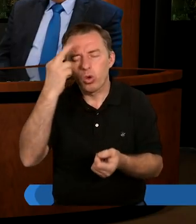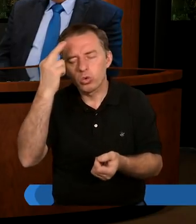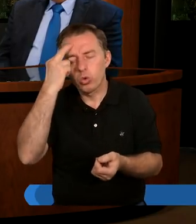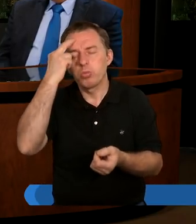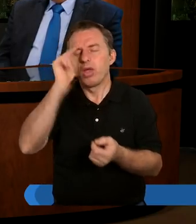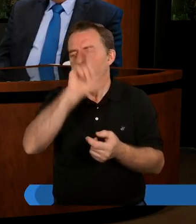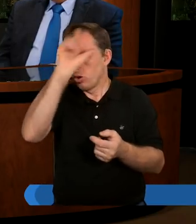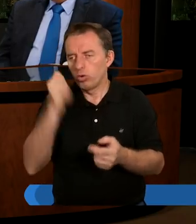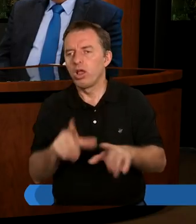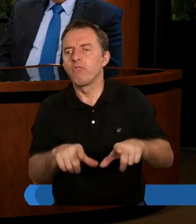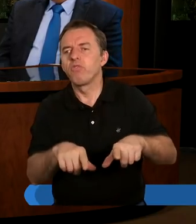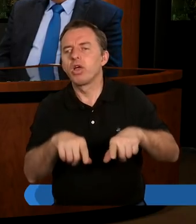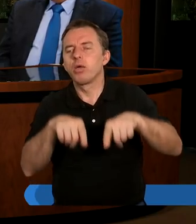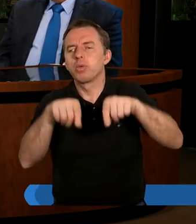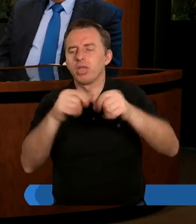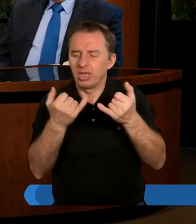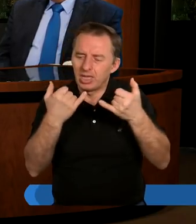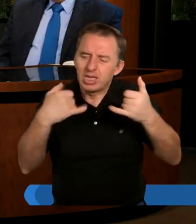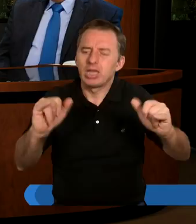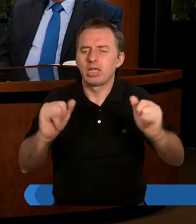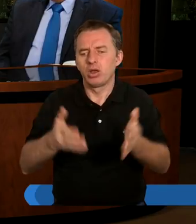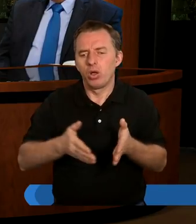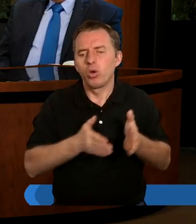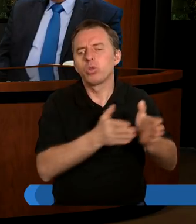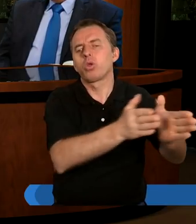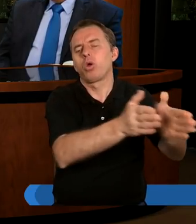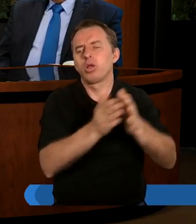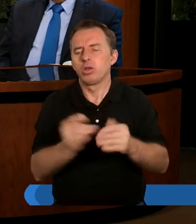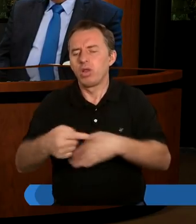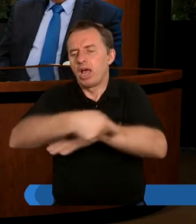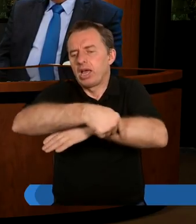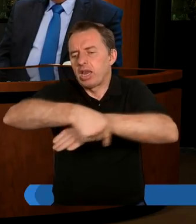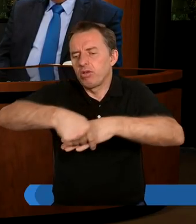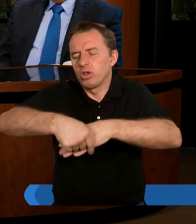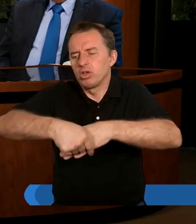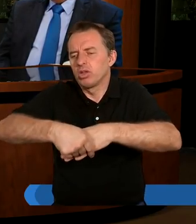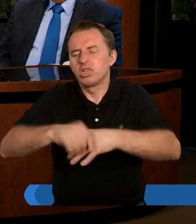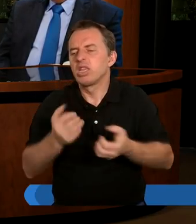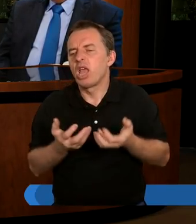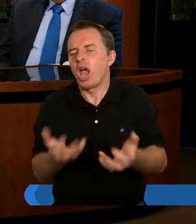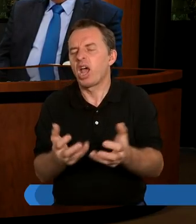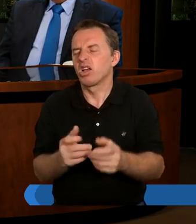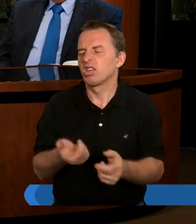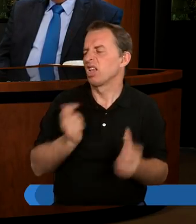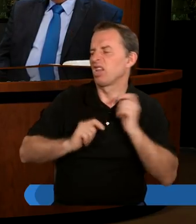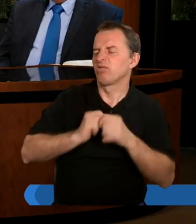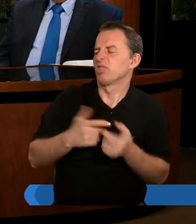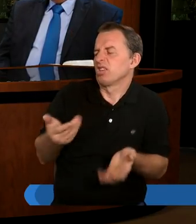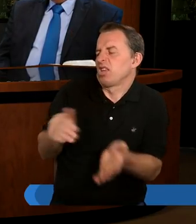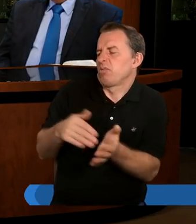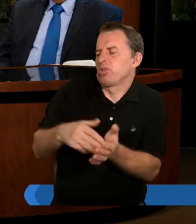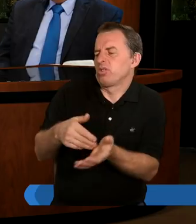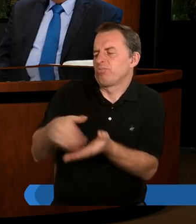wielu ludzi wybiera taką inną drogę. Żyją, napełniają się taką żółcią, niechęcią, zupełnie niepotrzebnie.